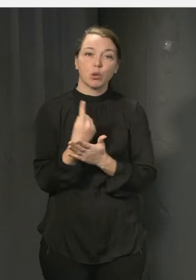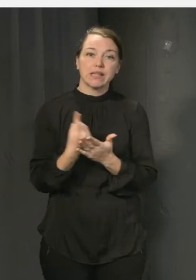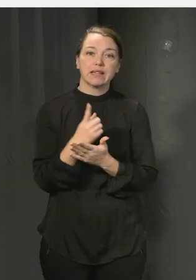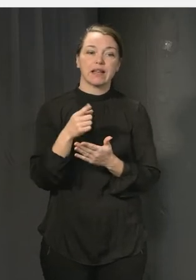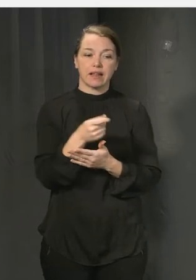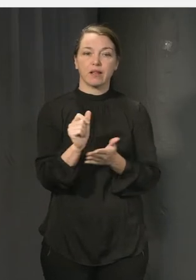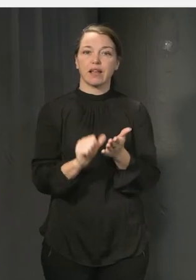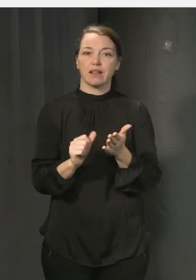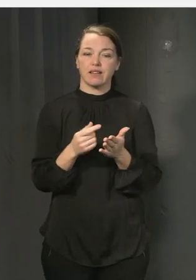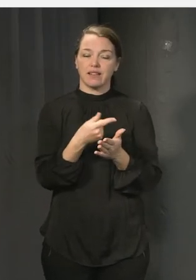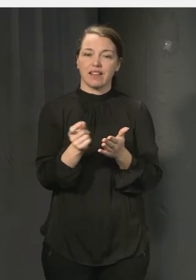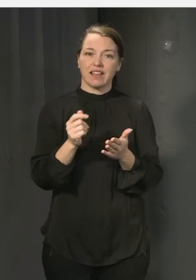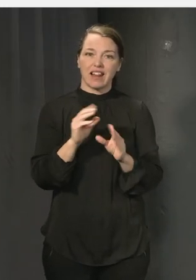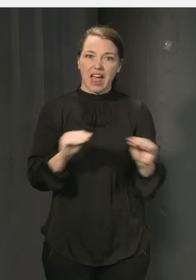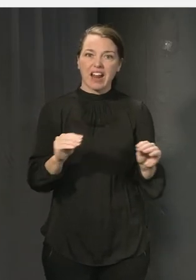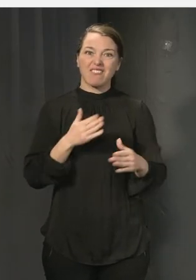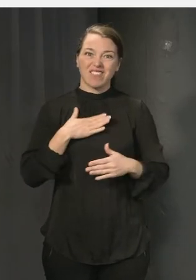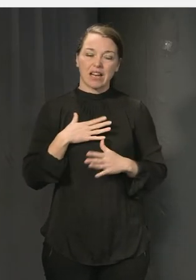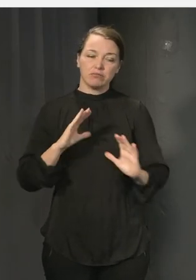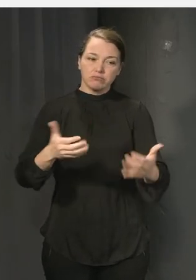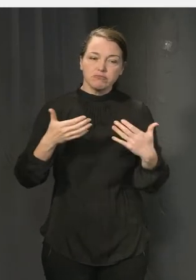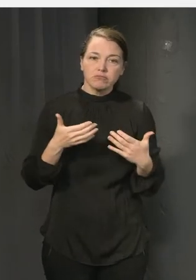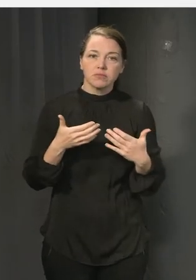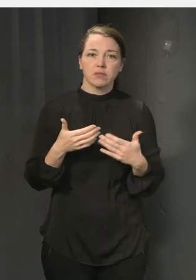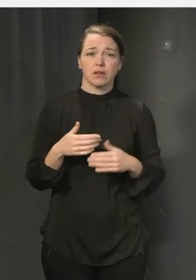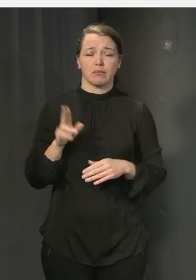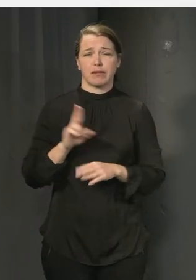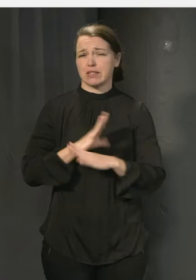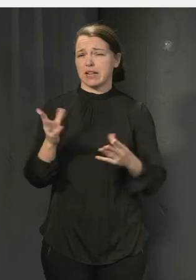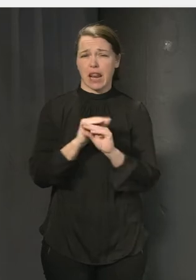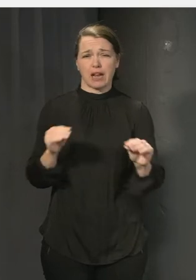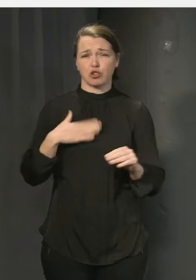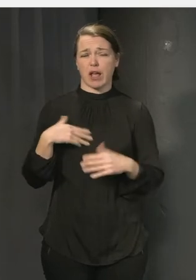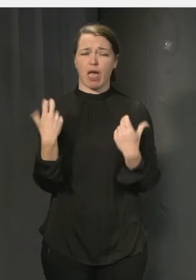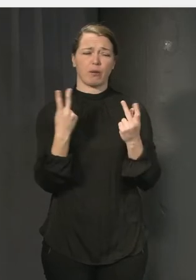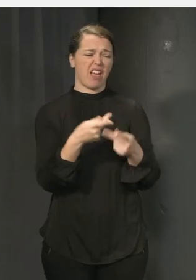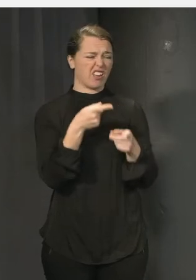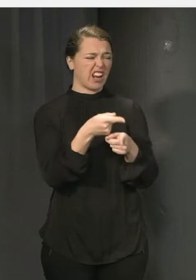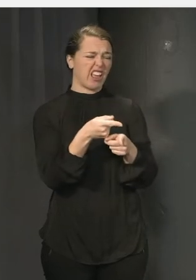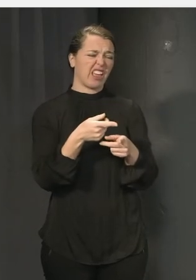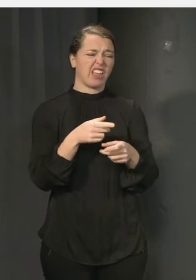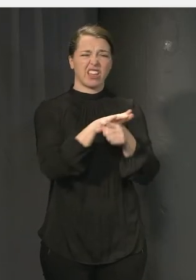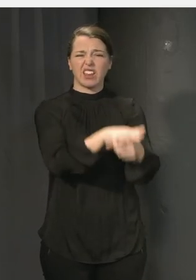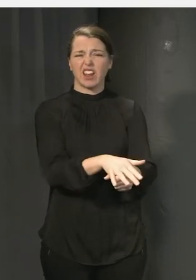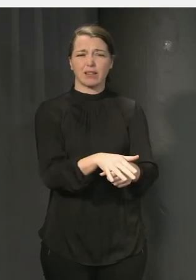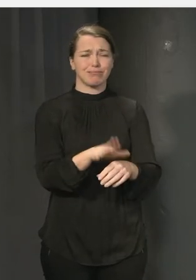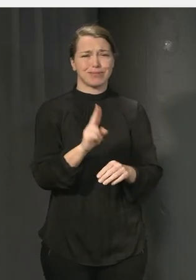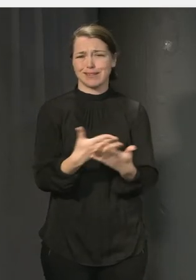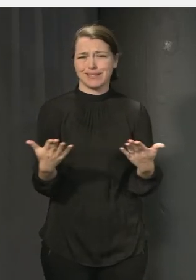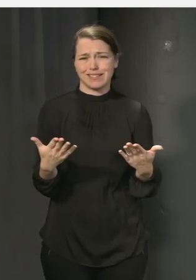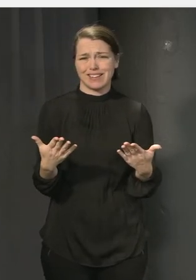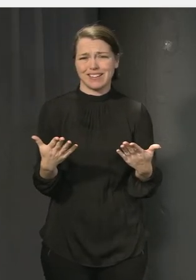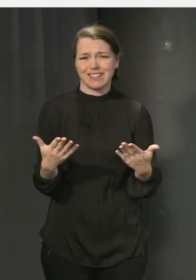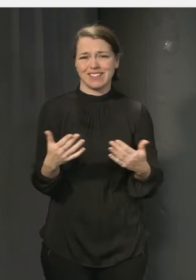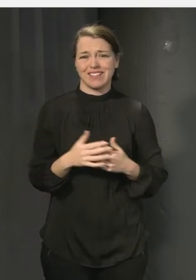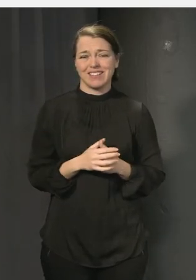ta. Jag har nog aldrig träffat någon lärare som tycker att det är okej att elever blir mobbade eller kränkta eller utsatta. Det gäller